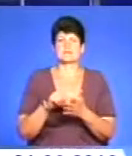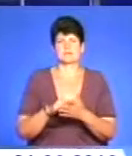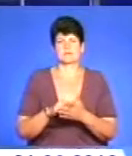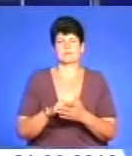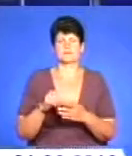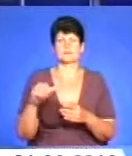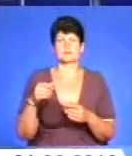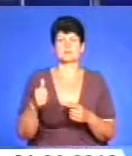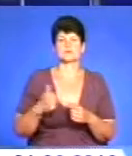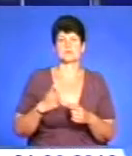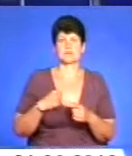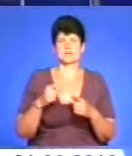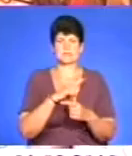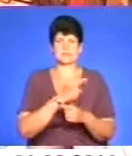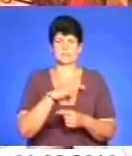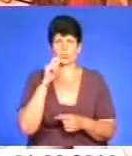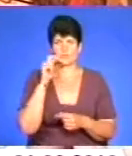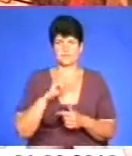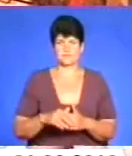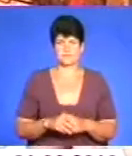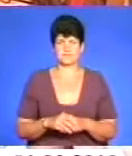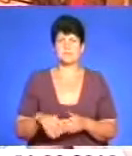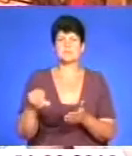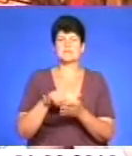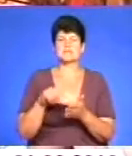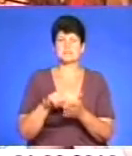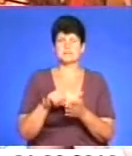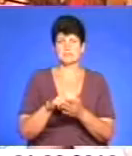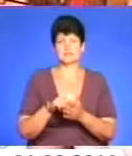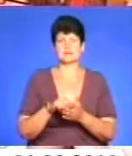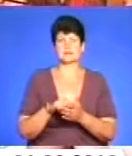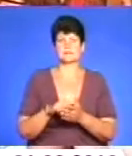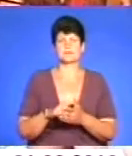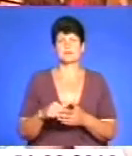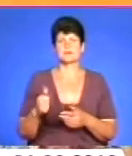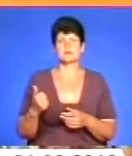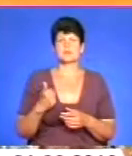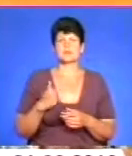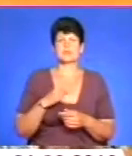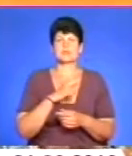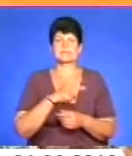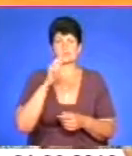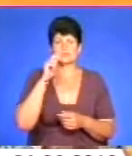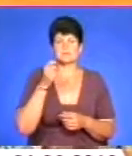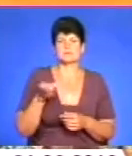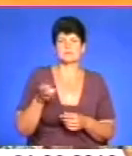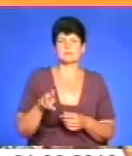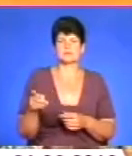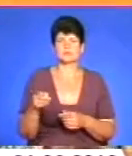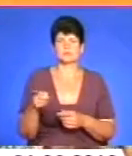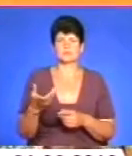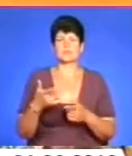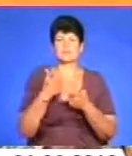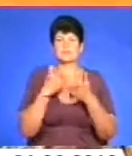Подробиці у сюжеті Любові Гадомської. Представники Збройних сил України завітали до Тернополя в рамках реалізації програми